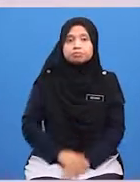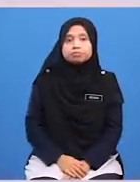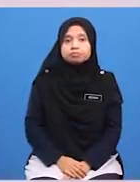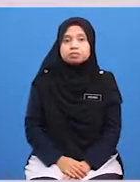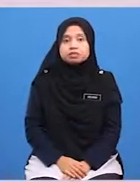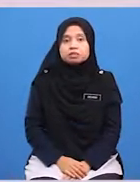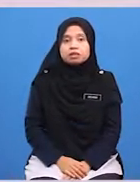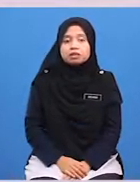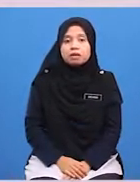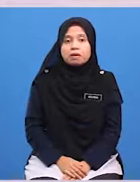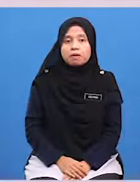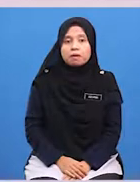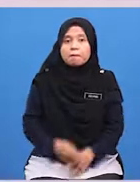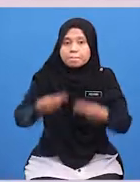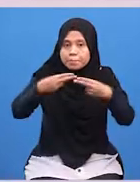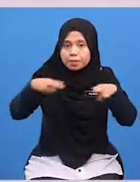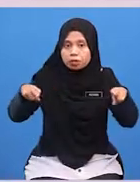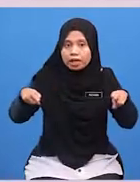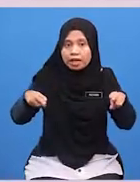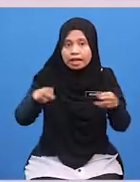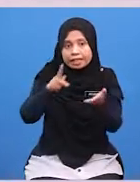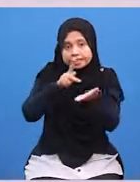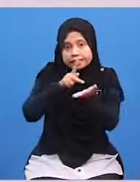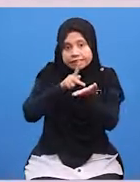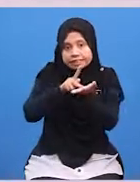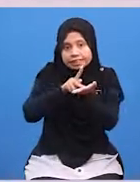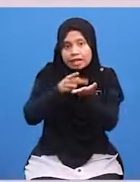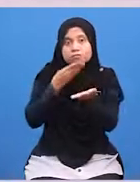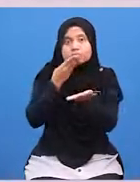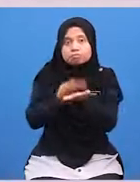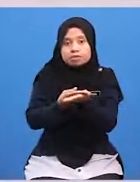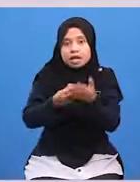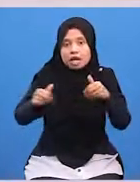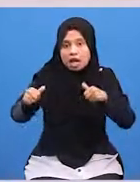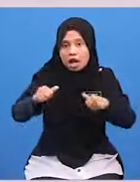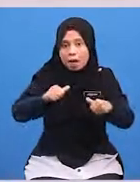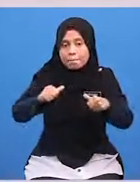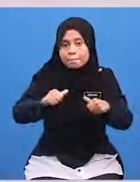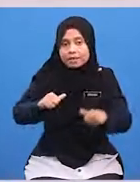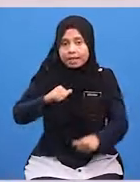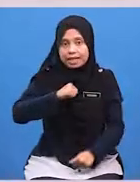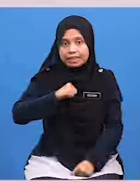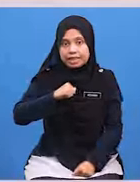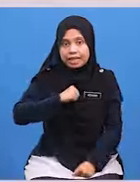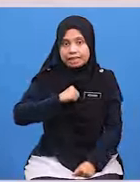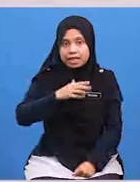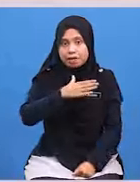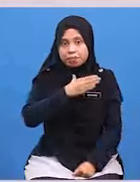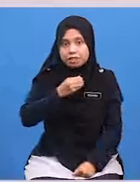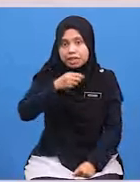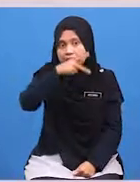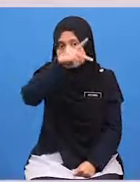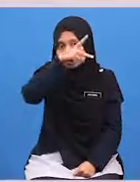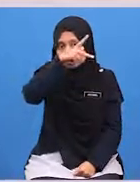murid-murid dapat menghuraikan kesan baik, mengamalkan